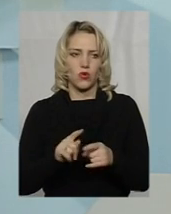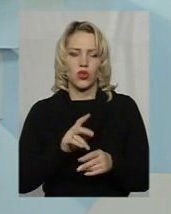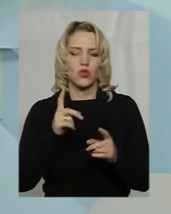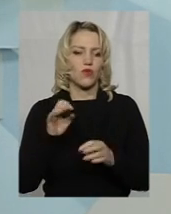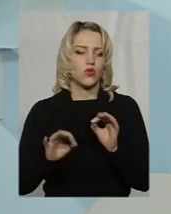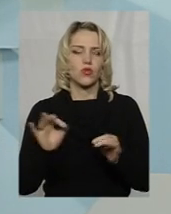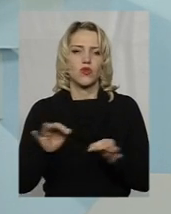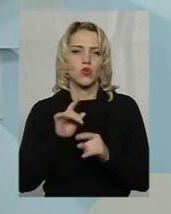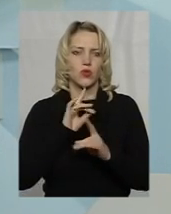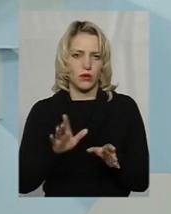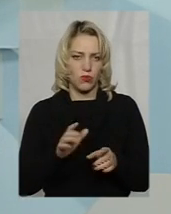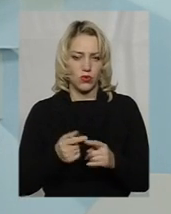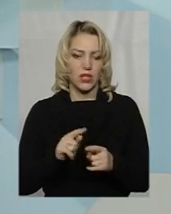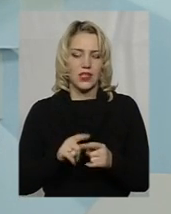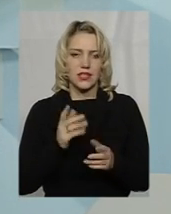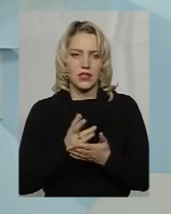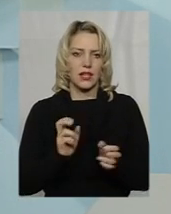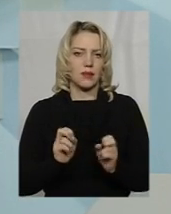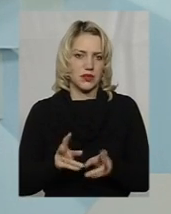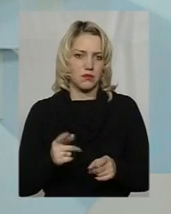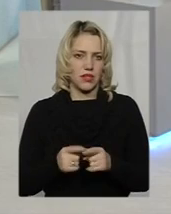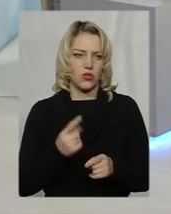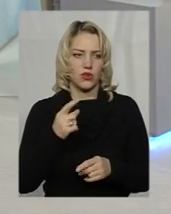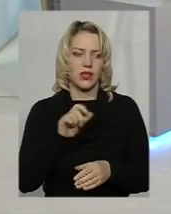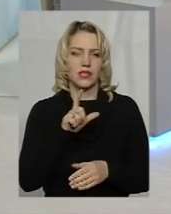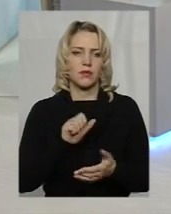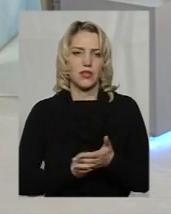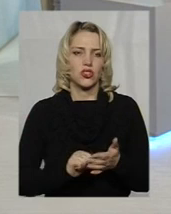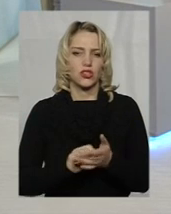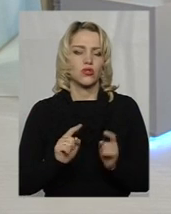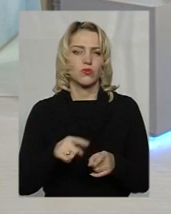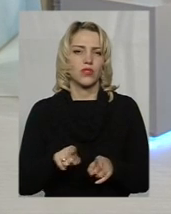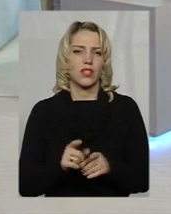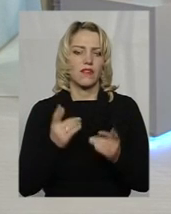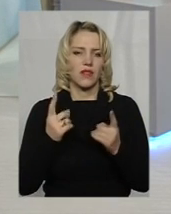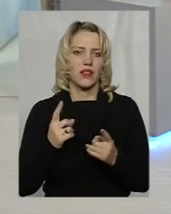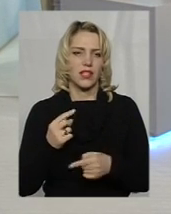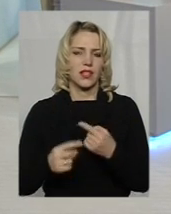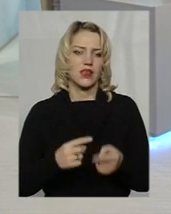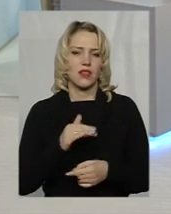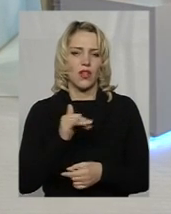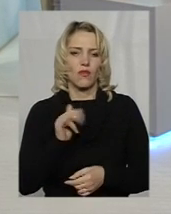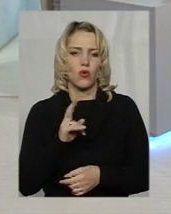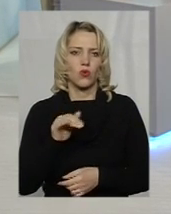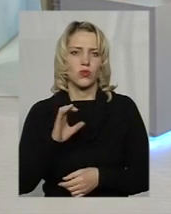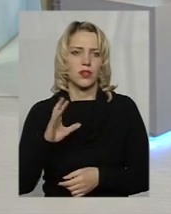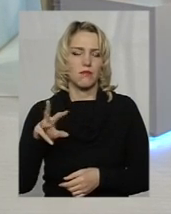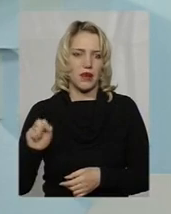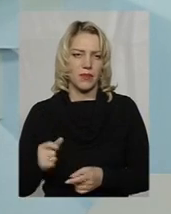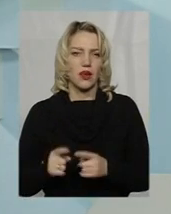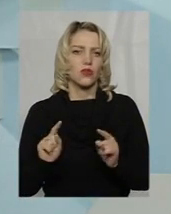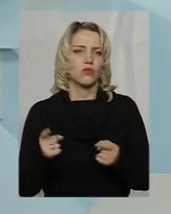станеться. Тому що, насправді, це дуже небезпечно. І це теж була одна з причин, чому такі великі наслідки на Фокусімі. Тому що і